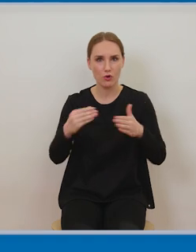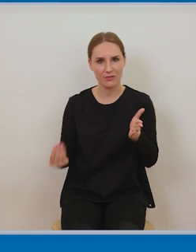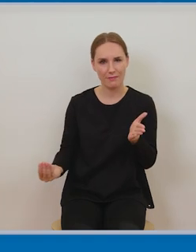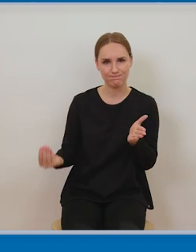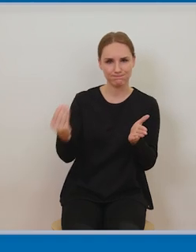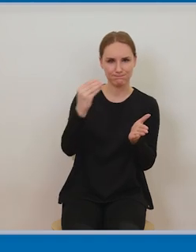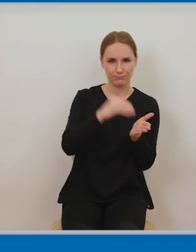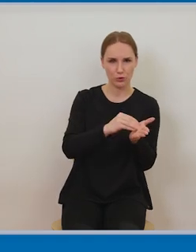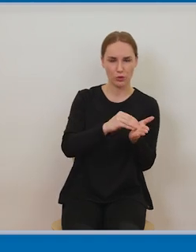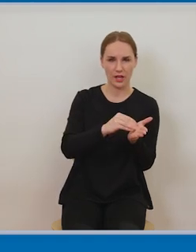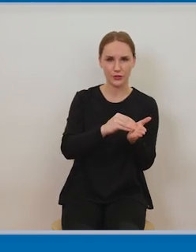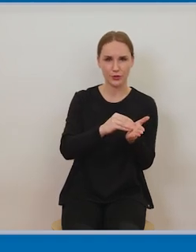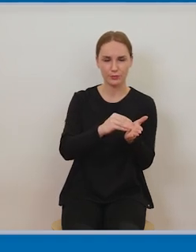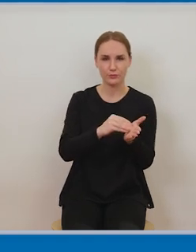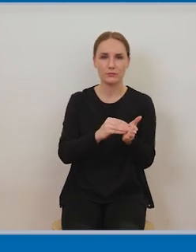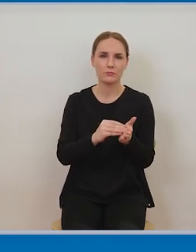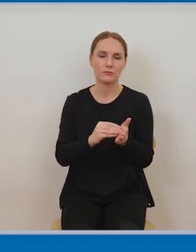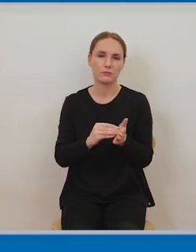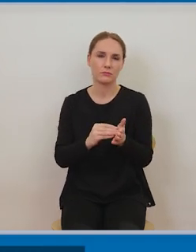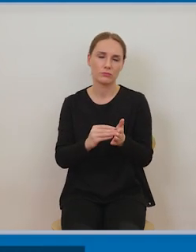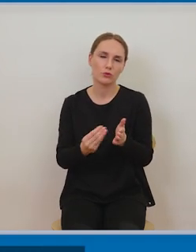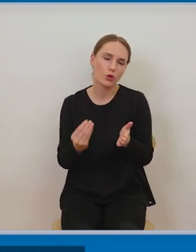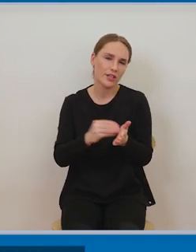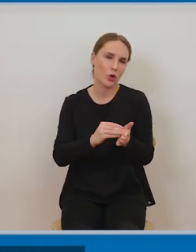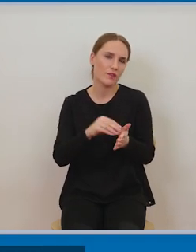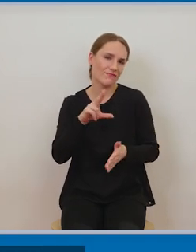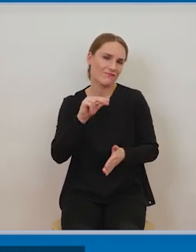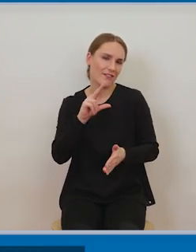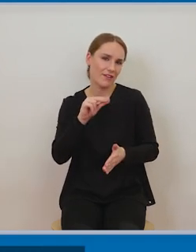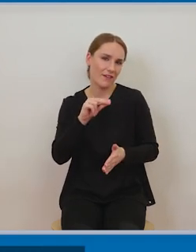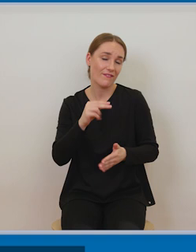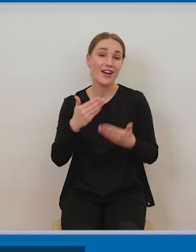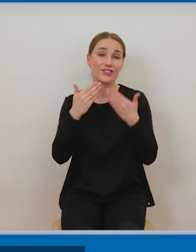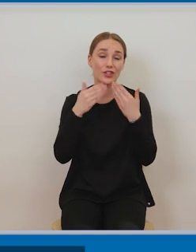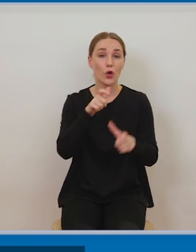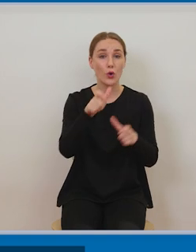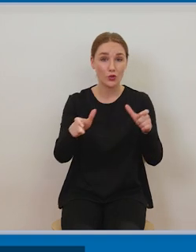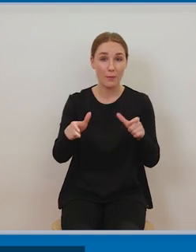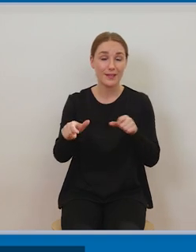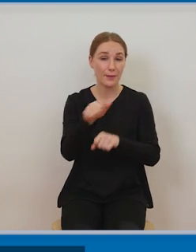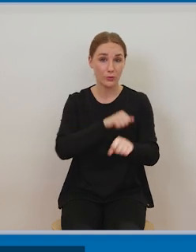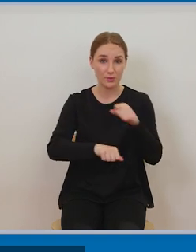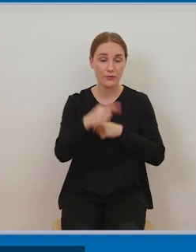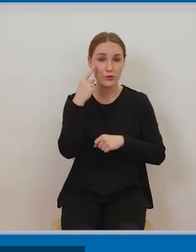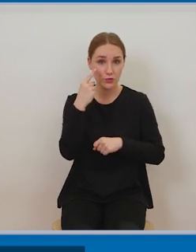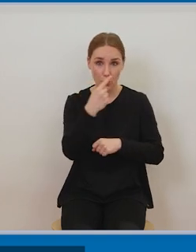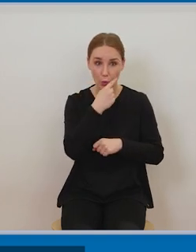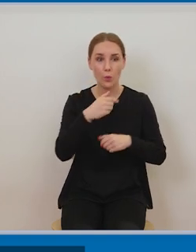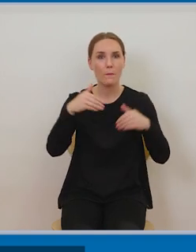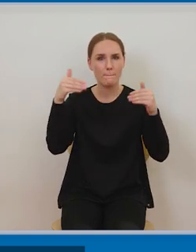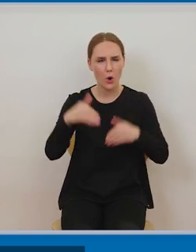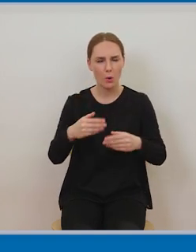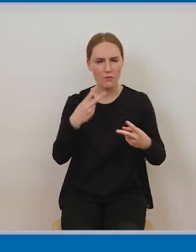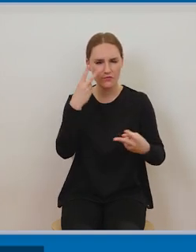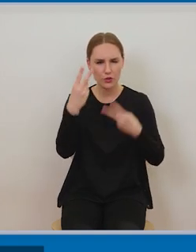audiowizualnego tą treścią której naturalnie pierwotnie jakby nie są osoby z niepełnosprawnościami wzrokowymi nie mają